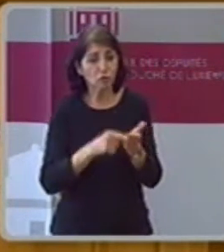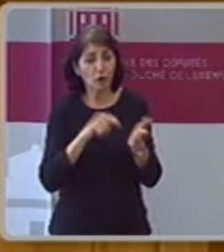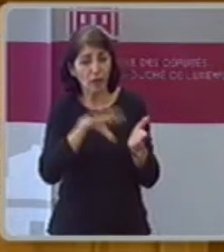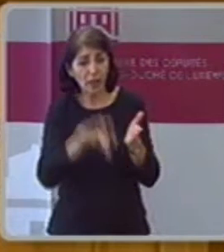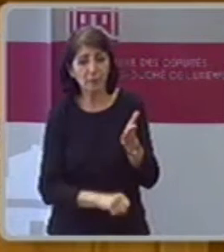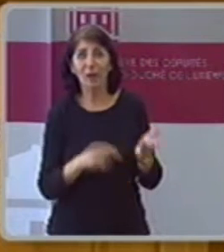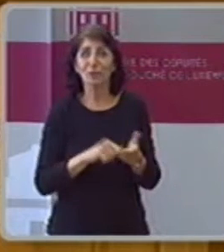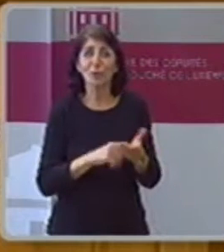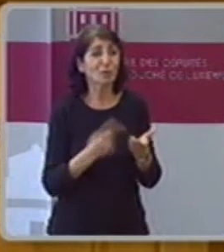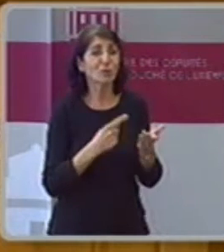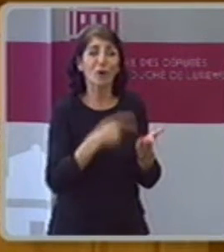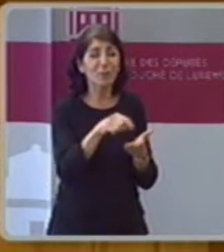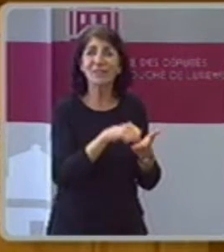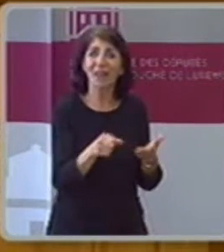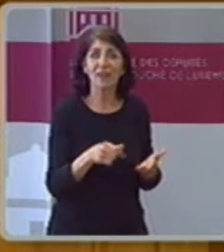vier Stunden dauern.